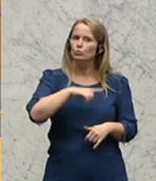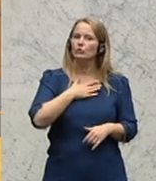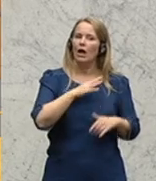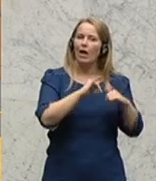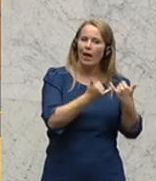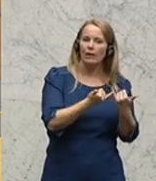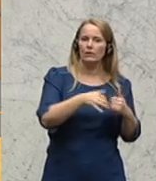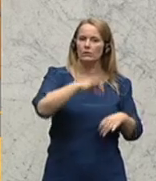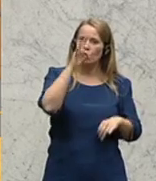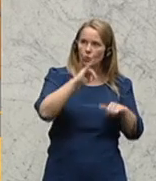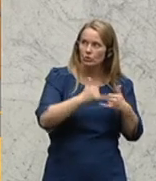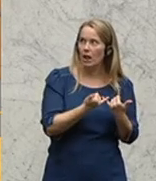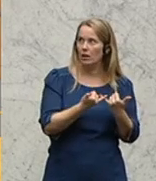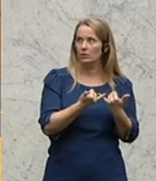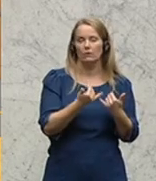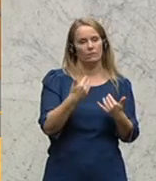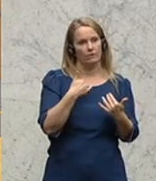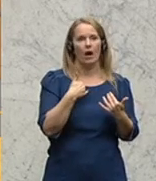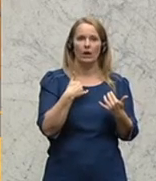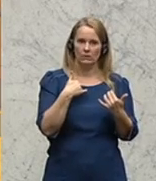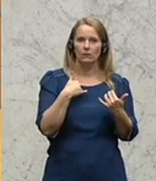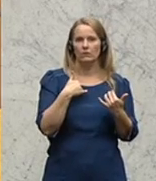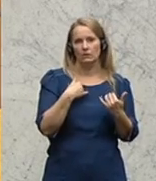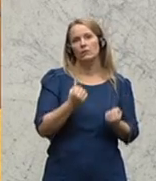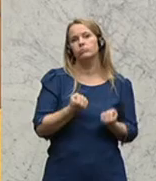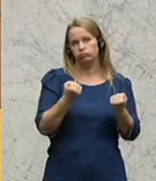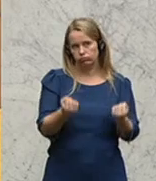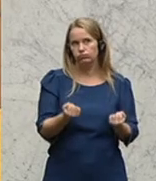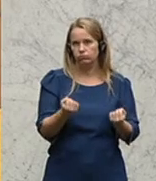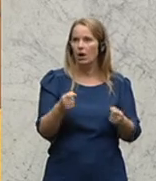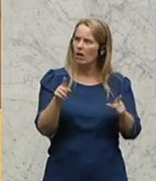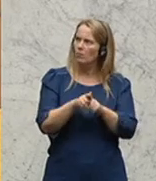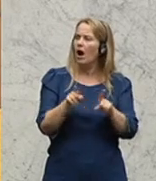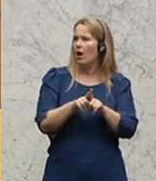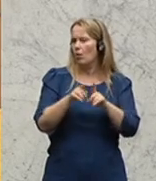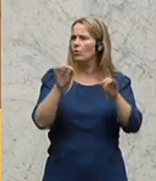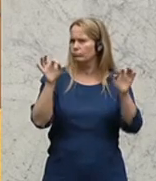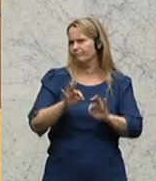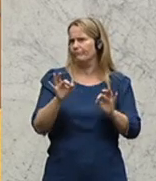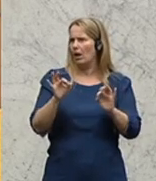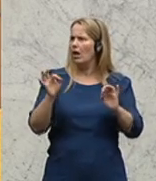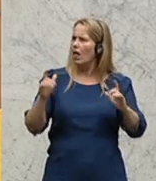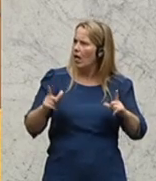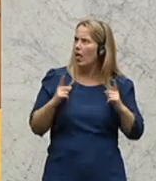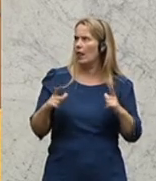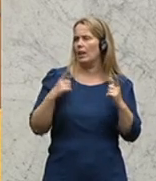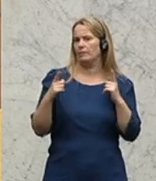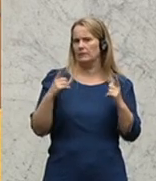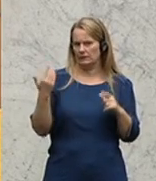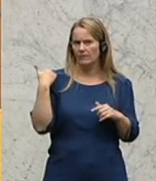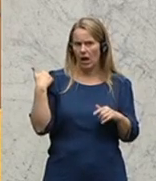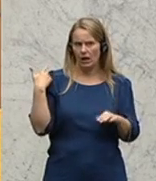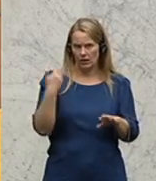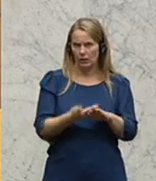Eltern und Großeltern dramatische, um nicht zu sagen auch tragische Erlebnisse genommen